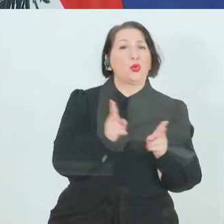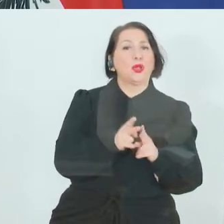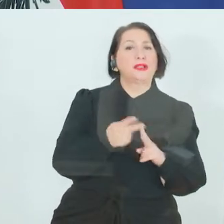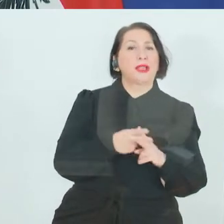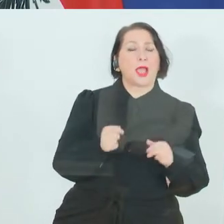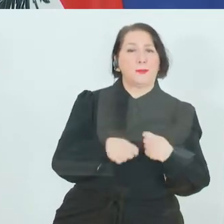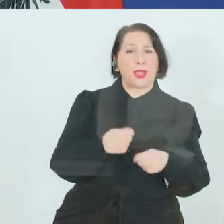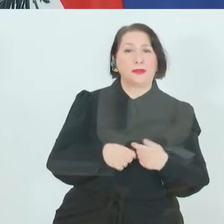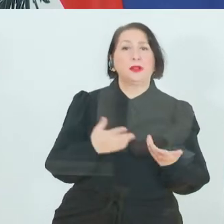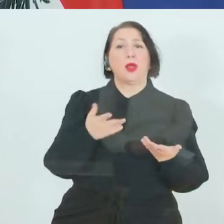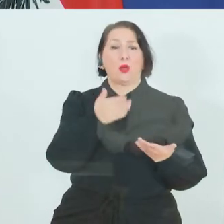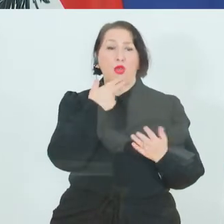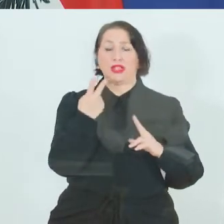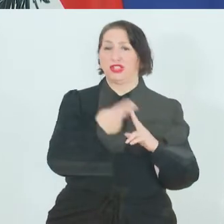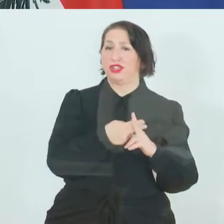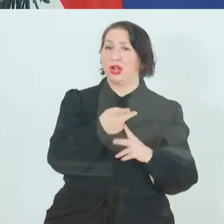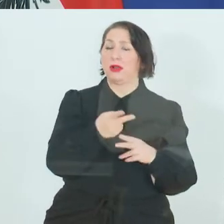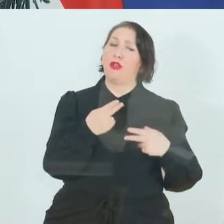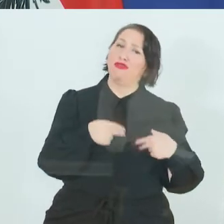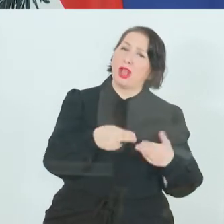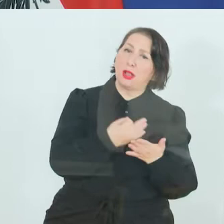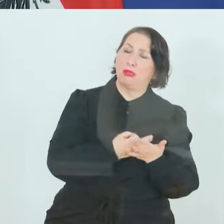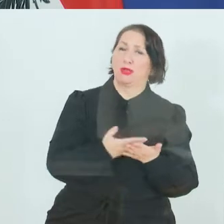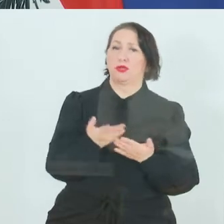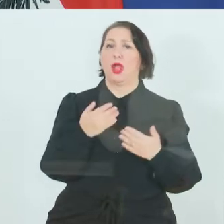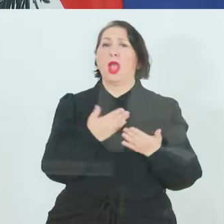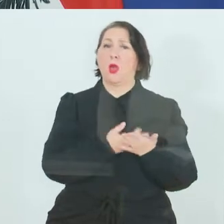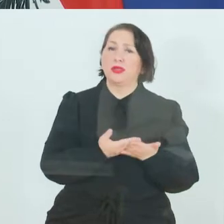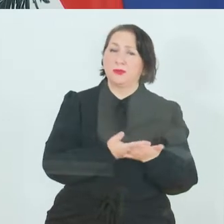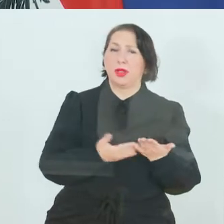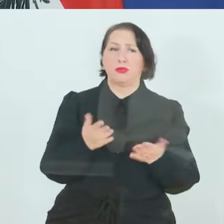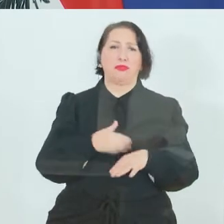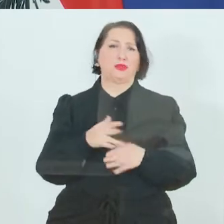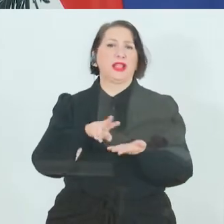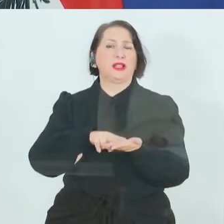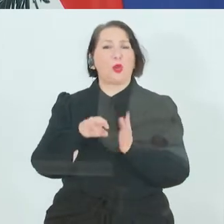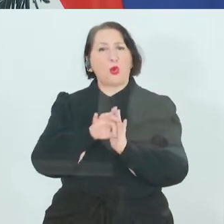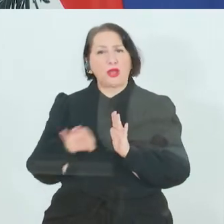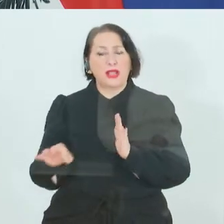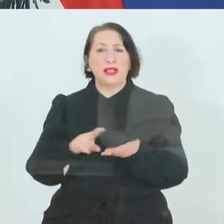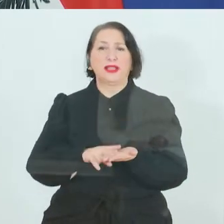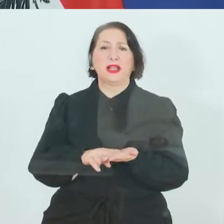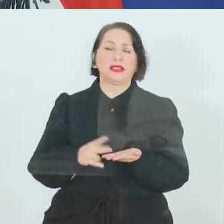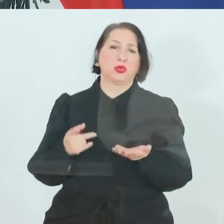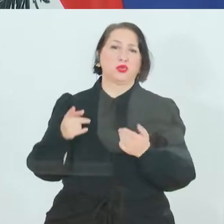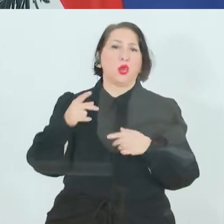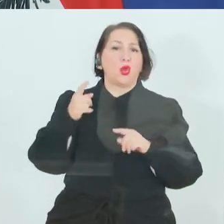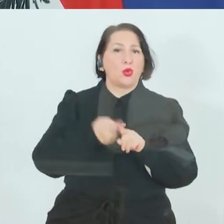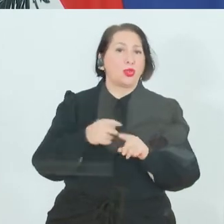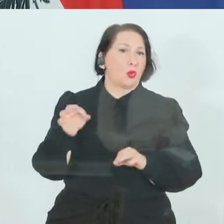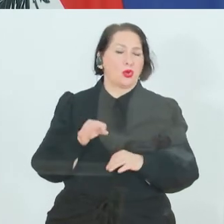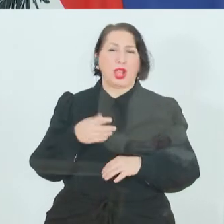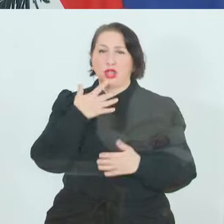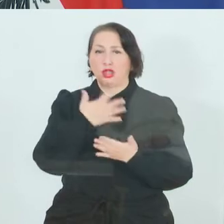und Mitarbeiter aus- und weiterbilden möchte, zum Beispiel mittels einem Online-Digitalisierungskurs oder einem Sprachkurs, übernimmt das